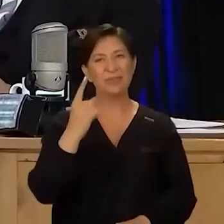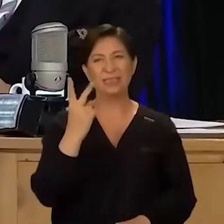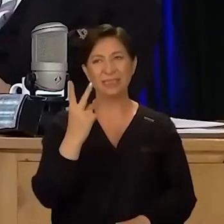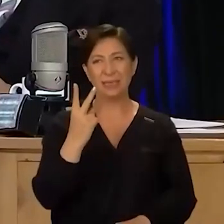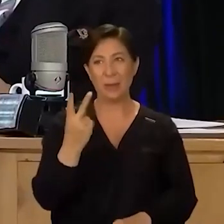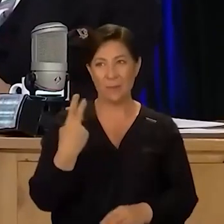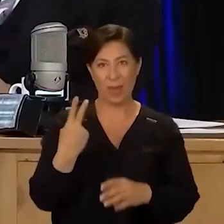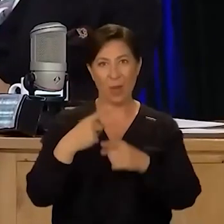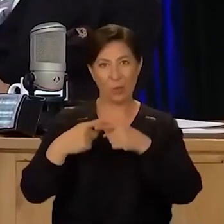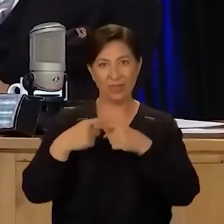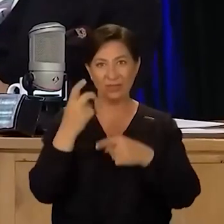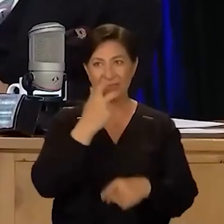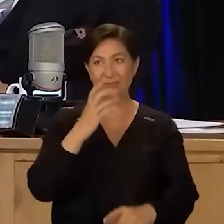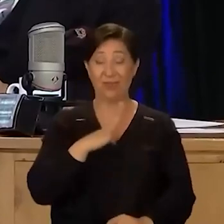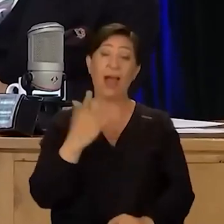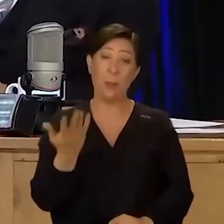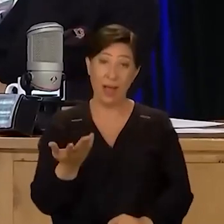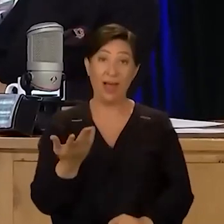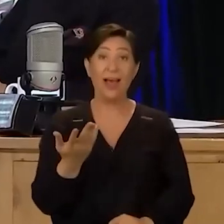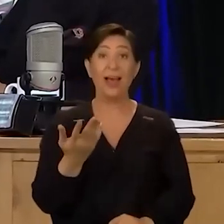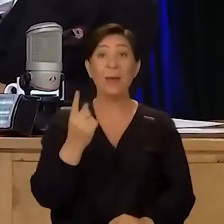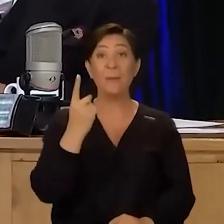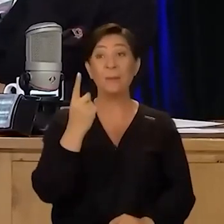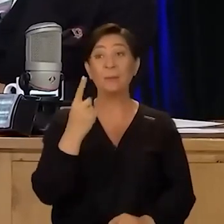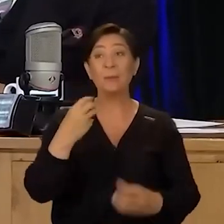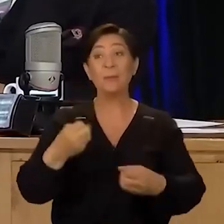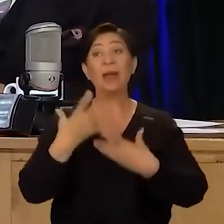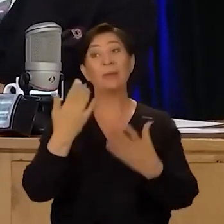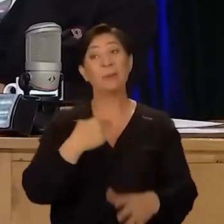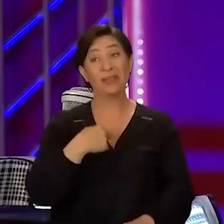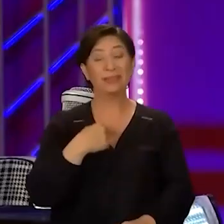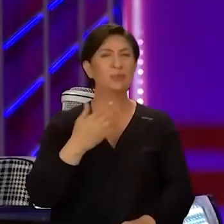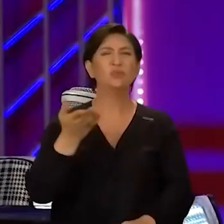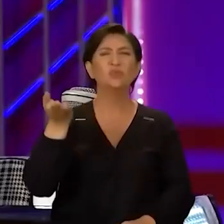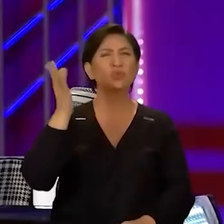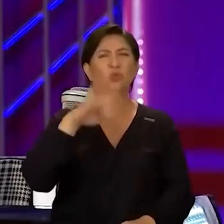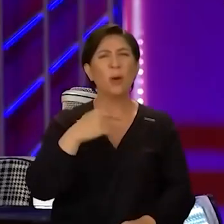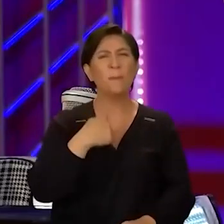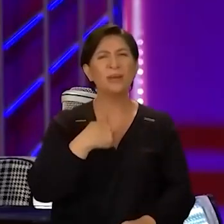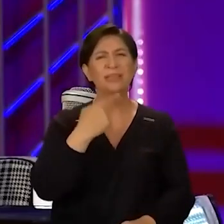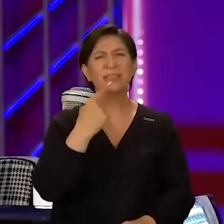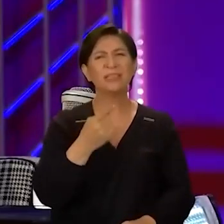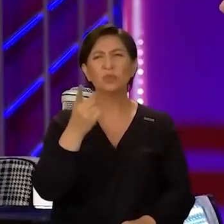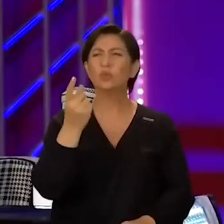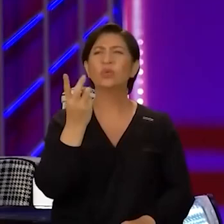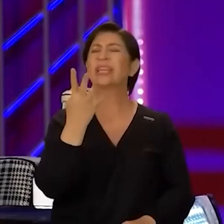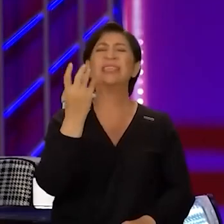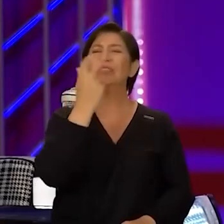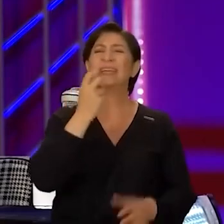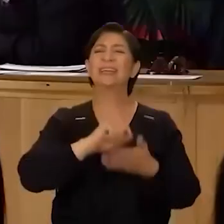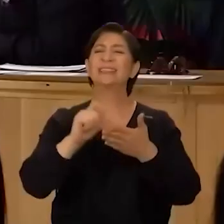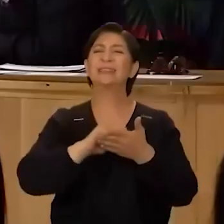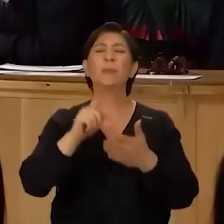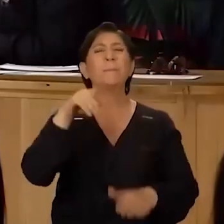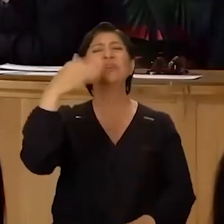Beraber ortak şarkımız var biliyorsun. O bile var ama birkaç tane bana. Bırakma öyle mi diye. Sonradan bana dedin ki sana şu kadar şarkı yazdım falan. Sonra belki